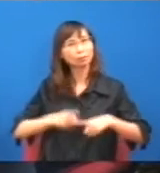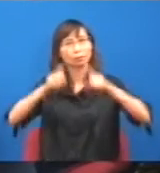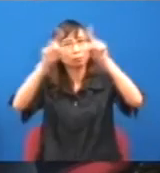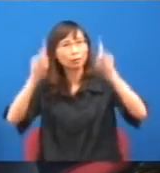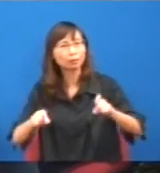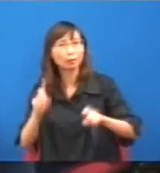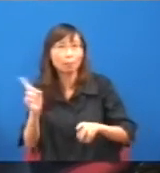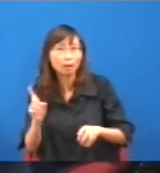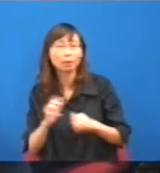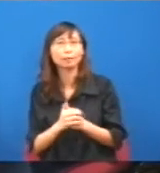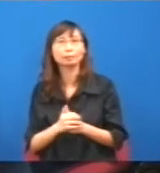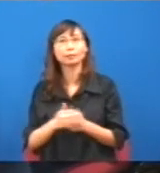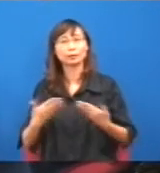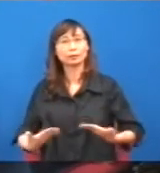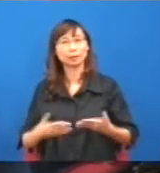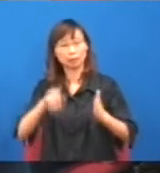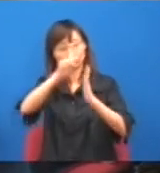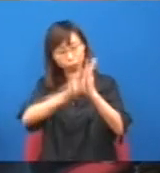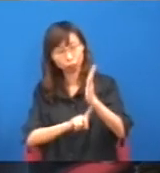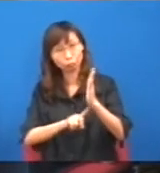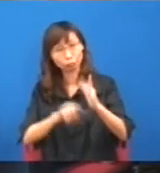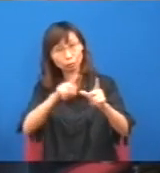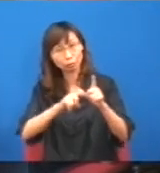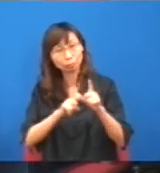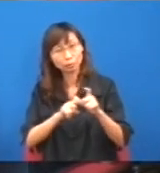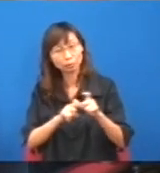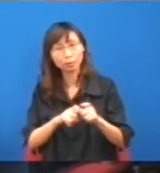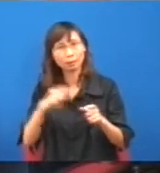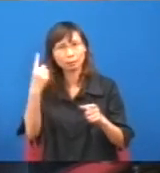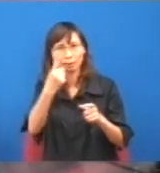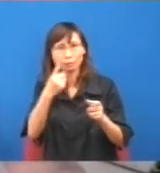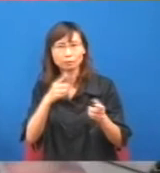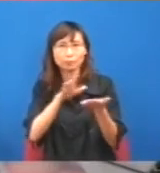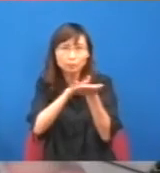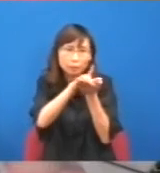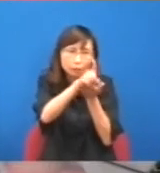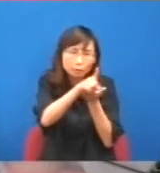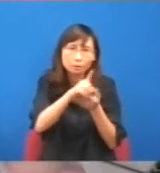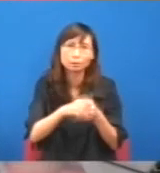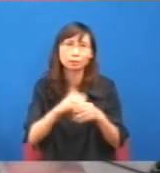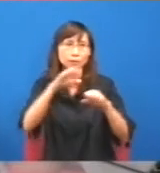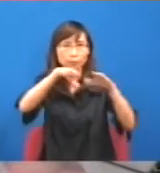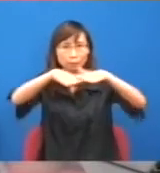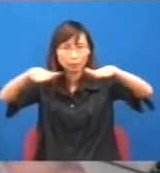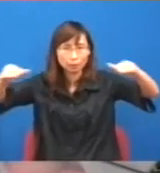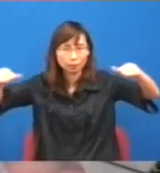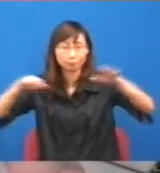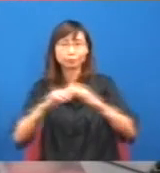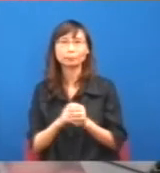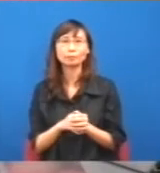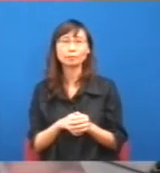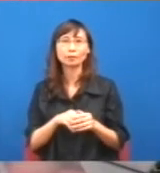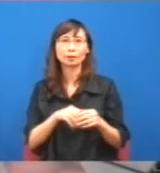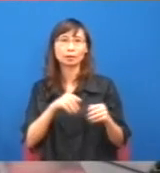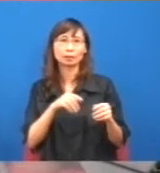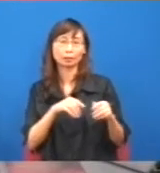工資,單一層次的,就是說,是針對著全港性,任何一個行業,那個收